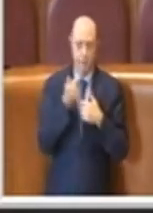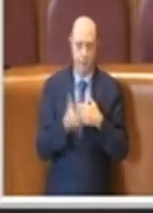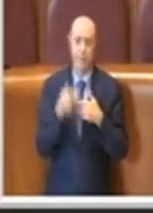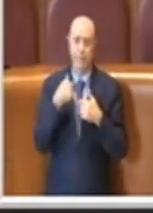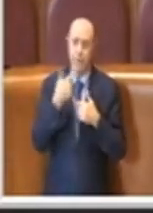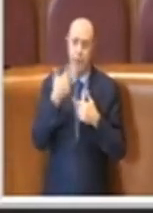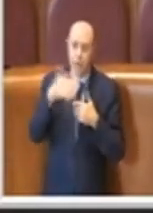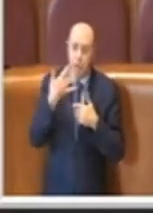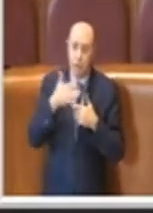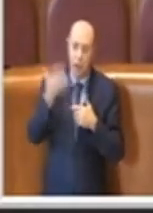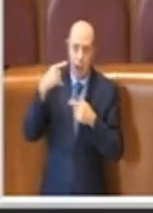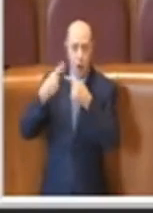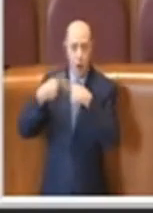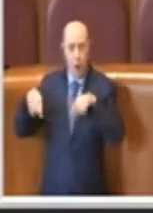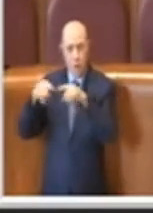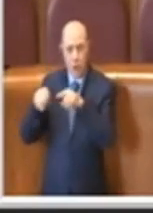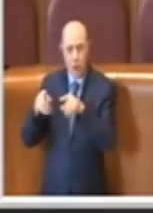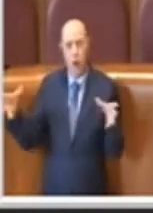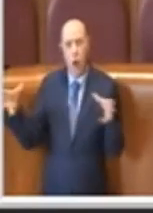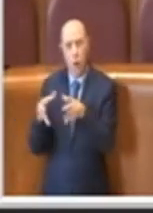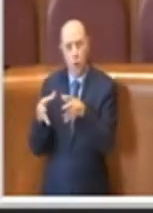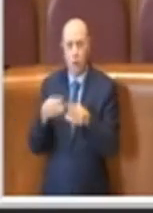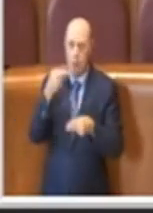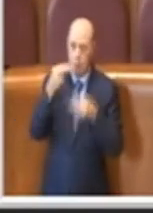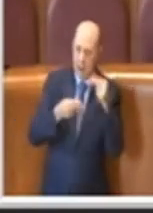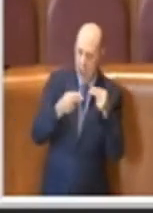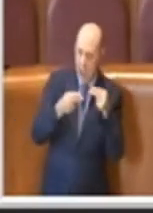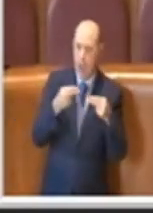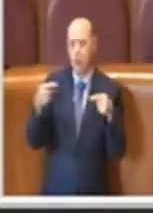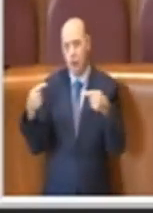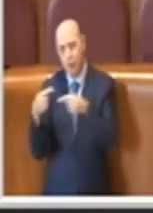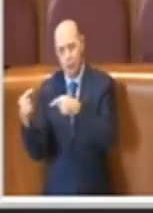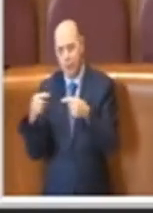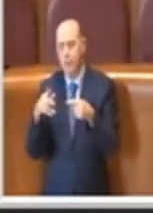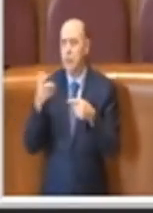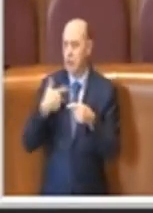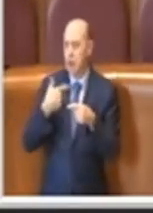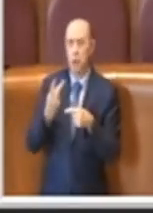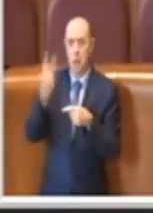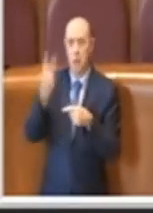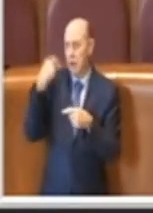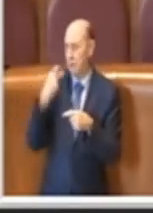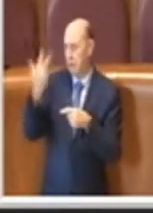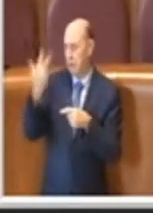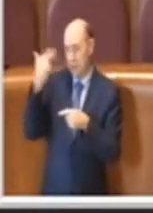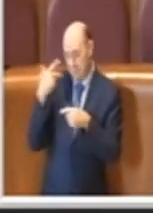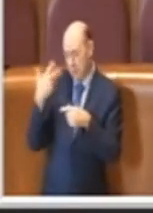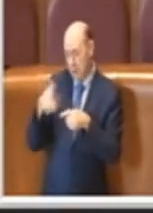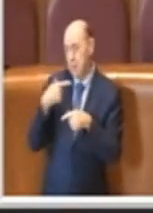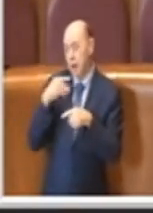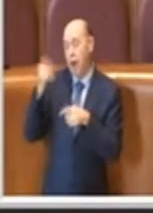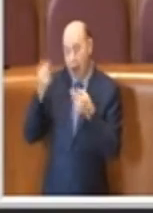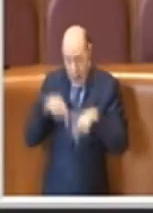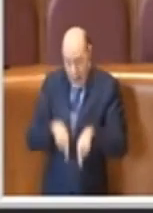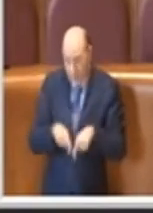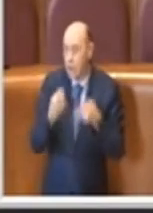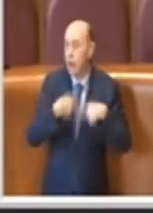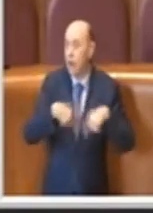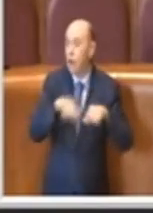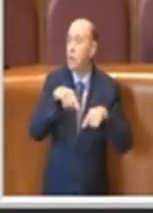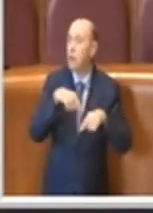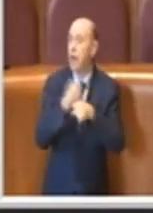anche in commissioni congiunte con bilancio, ormai un paio di anni fa e ora in commissione lavori pubblici.